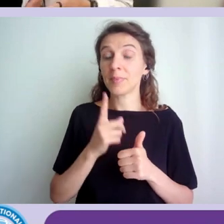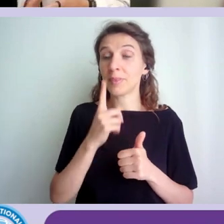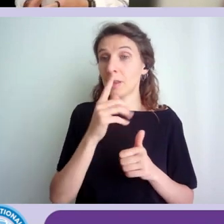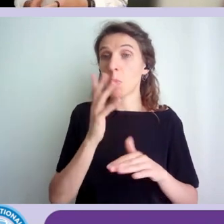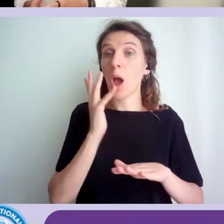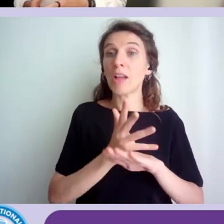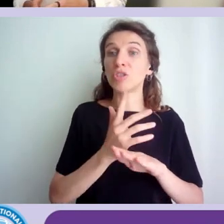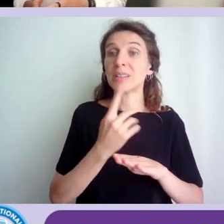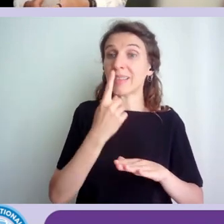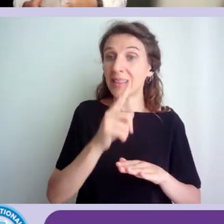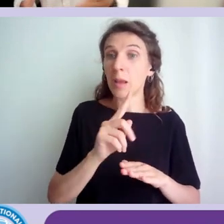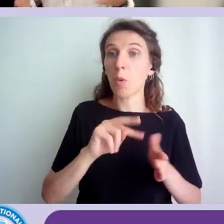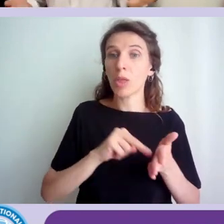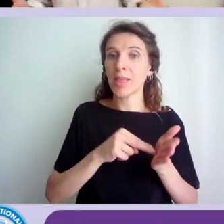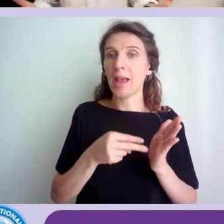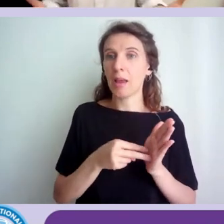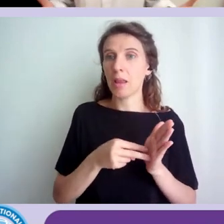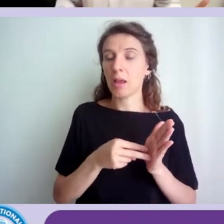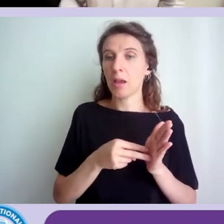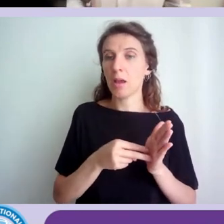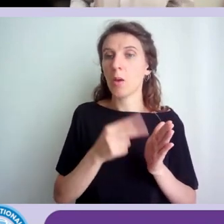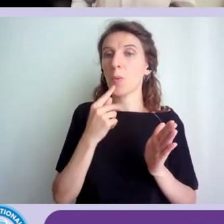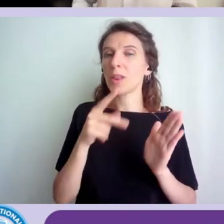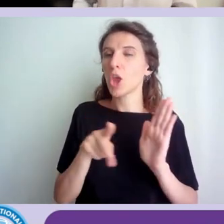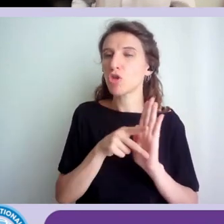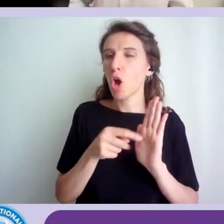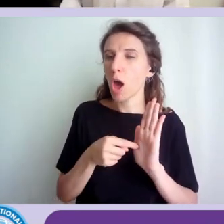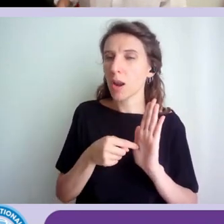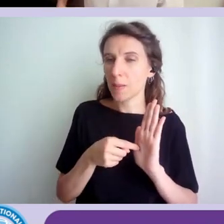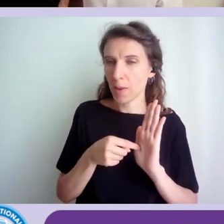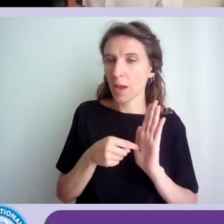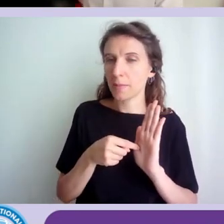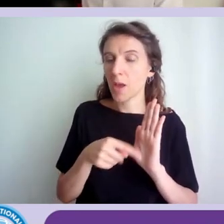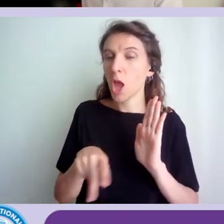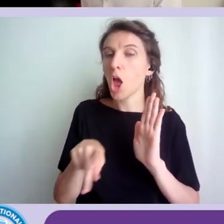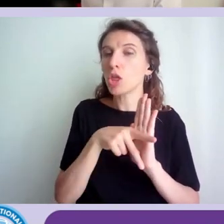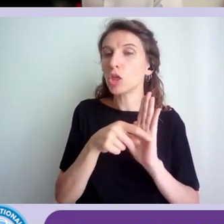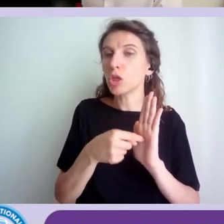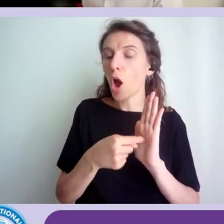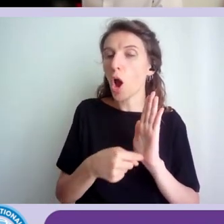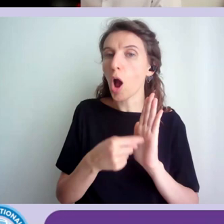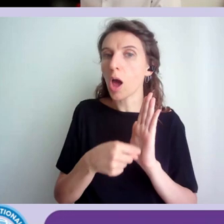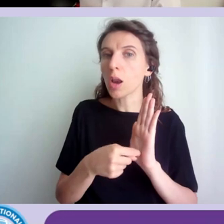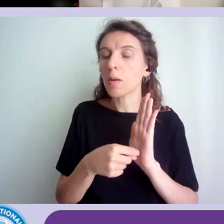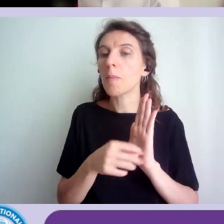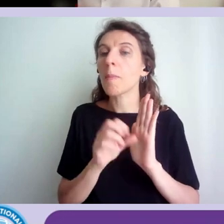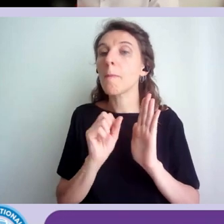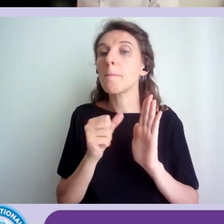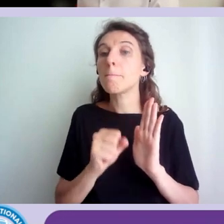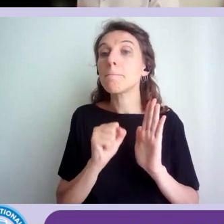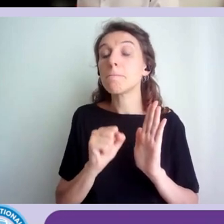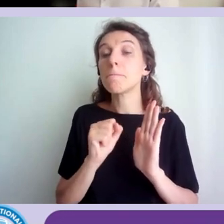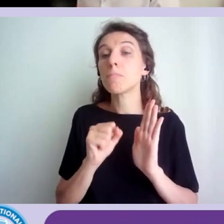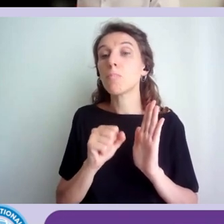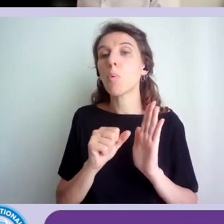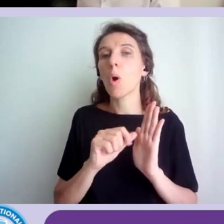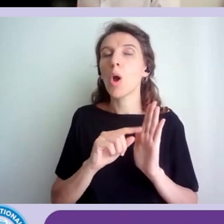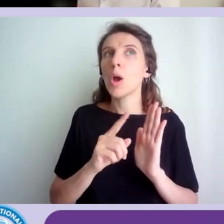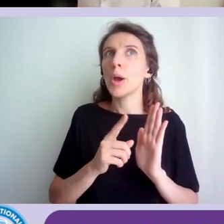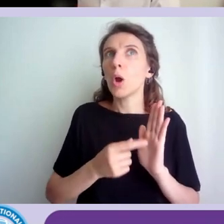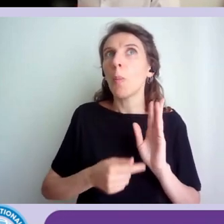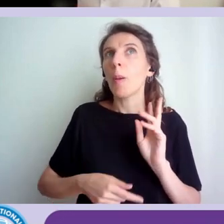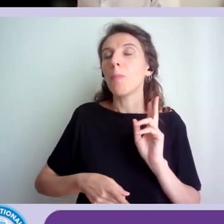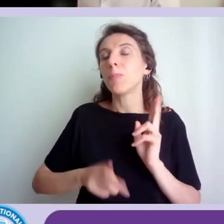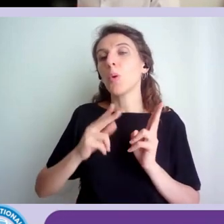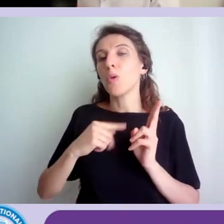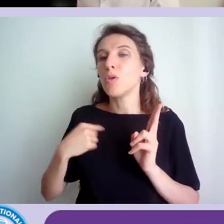'accessibilità tecnica, quella della normativa, che è quella probabilmente di cui più ci siamo preoccupati